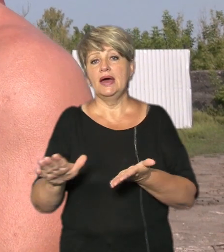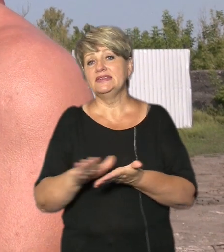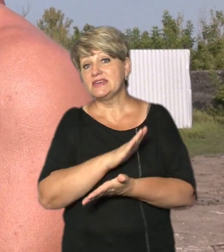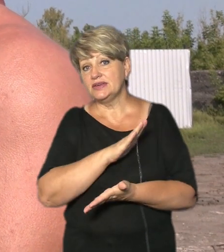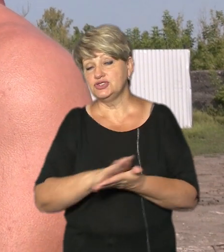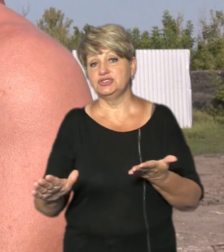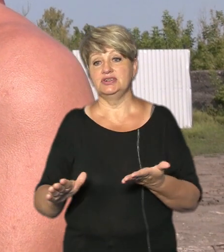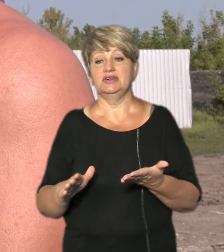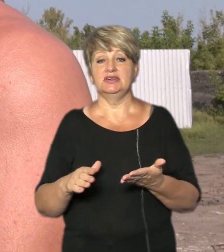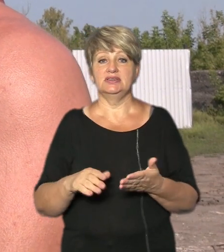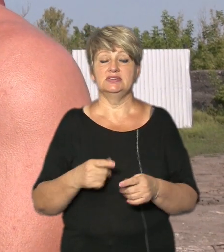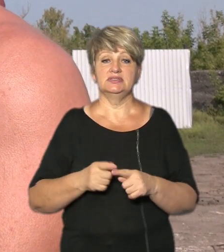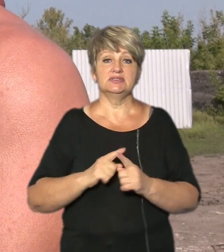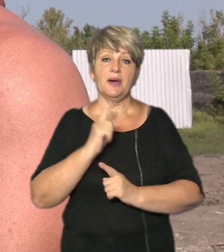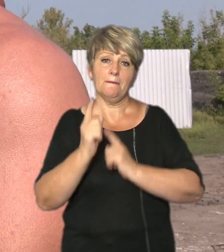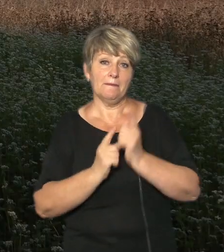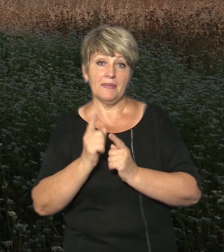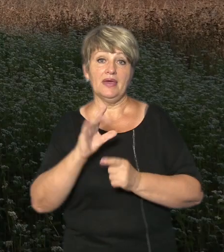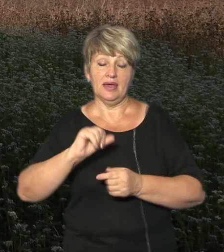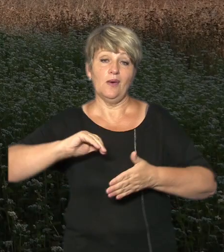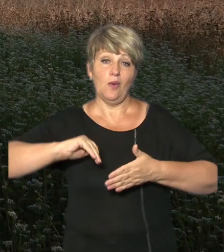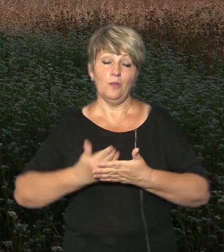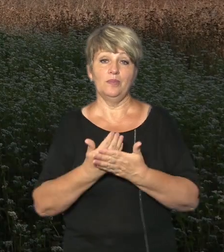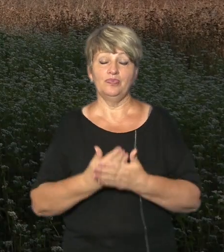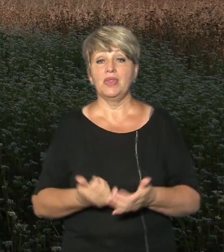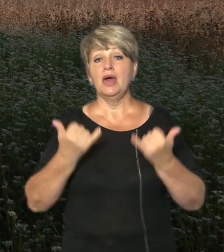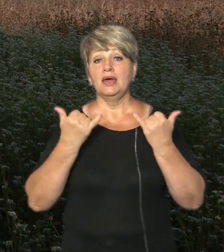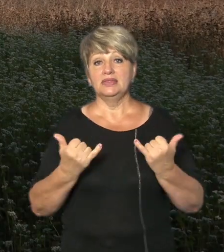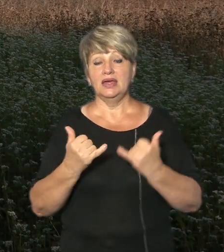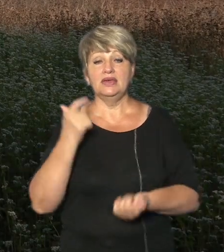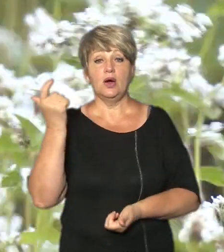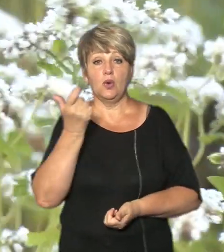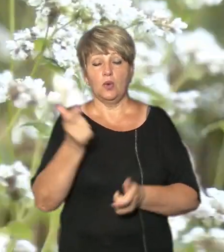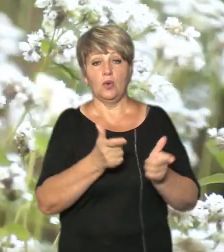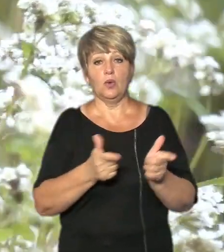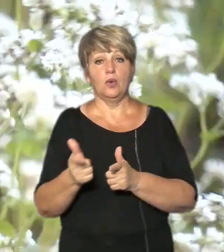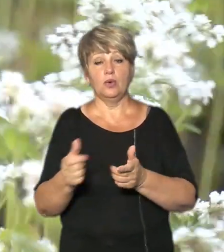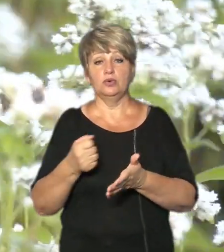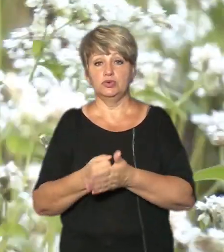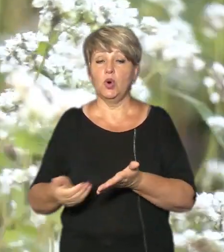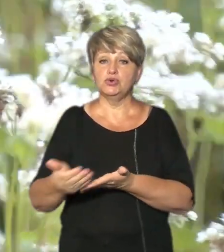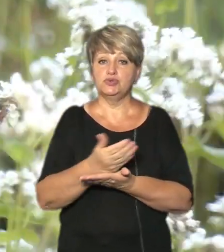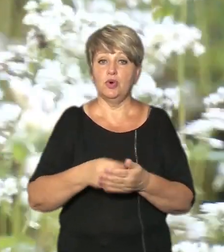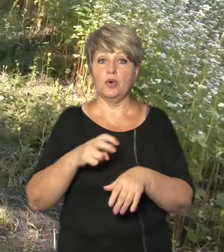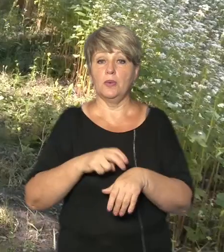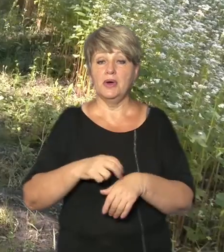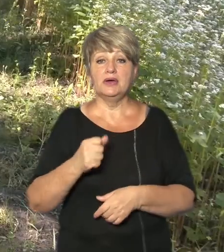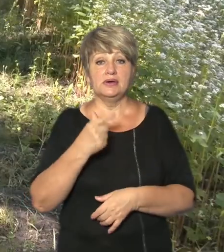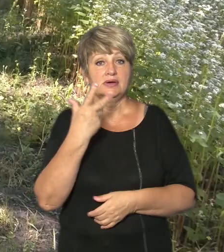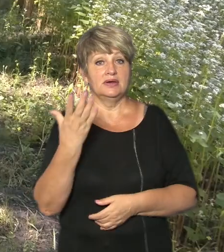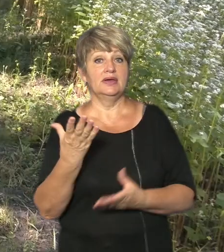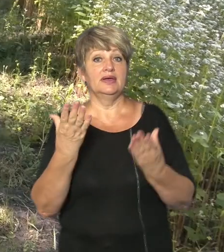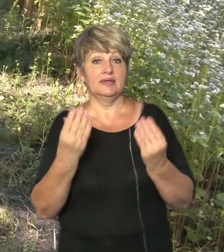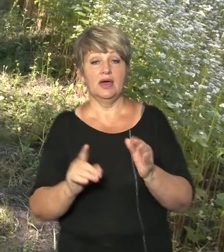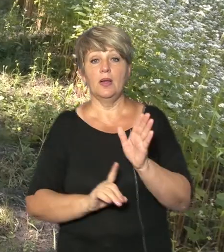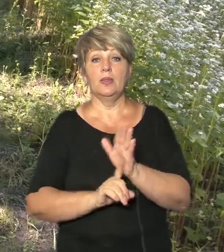Зачистка, перелаштування і вбой Нині фермерське господарство готується до збору гречки За декілька днів, розповідає пан Віктор,